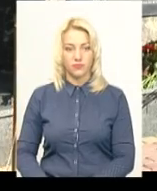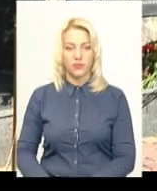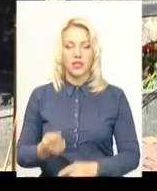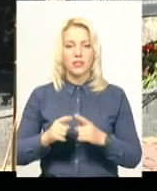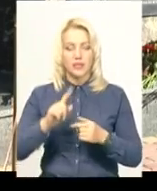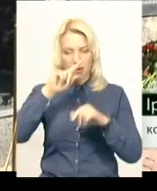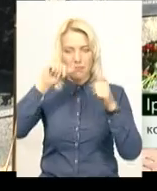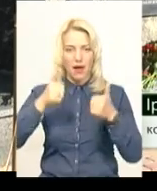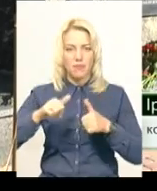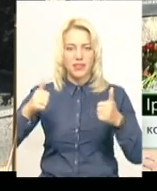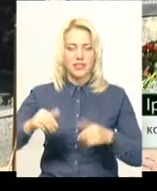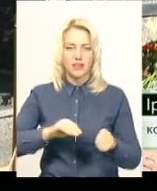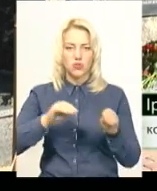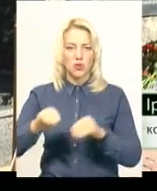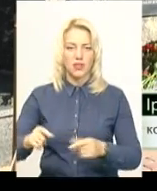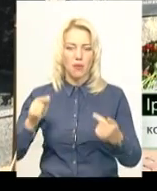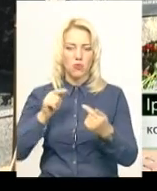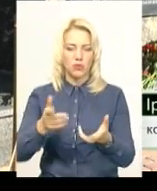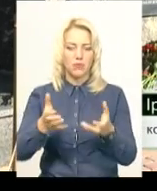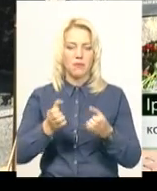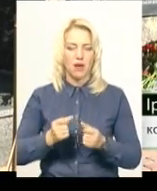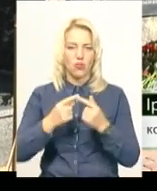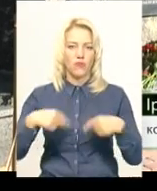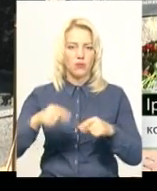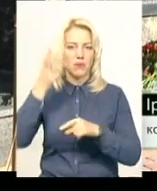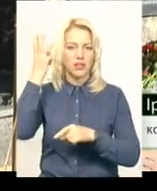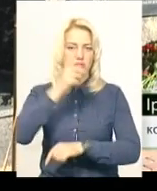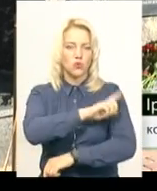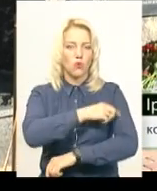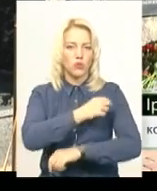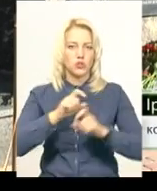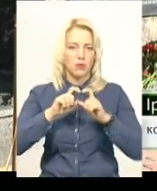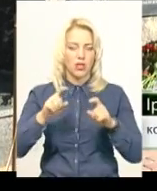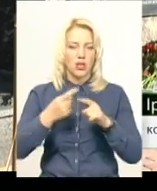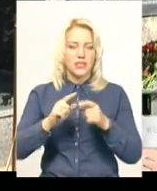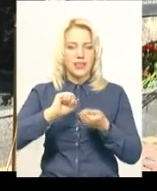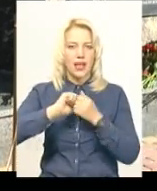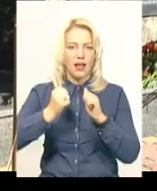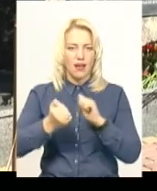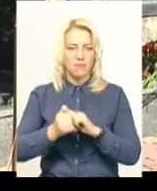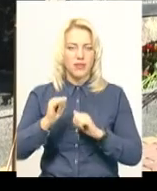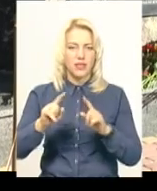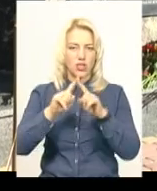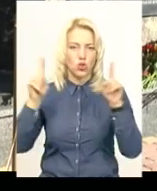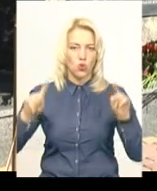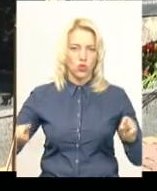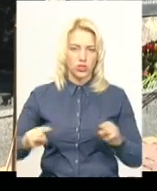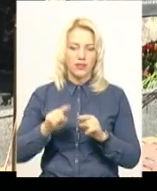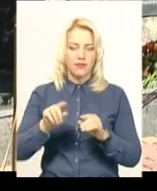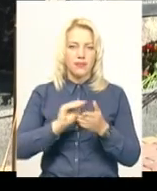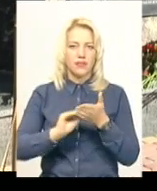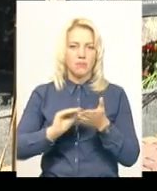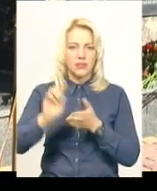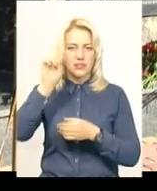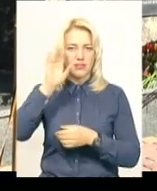Цей пам'ятний знак встановили навпроти приймального відділення Хмельницького військового шпиталю. Це камінь і меморіальна дошка. На ній написано